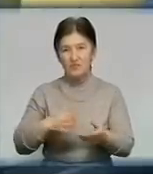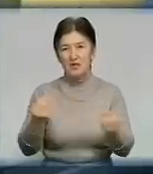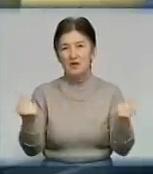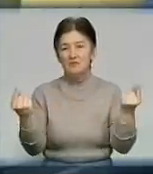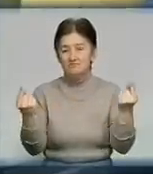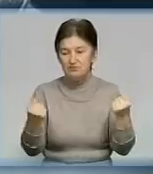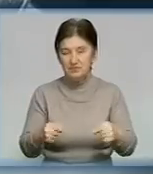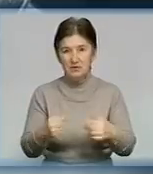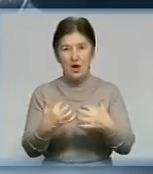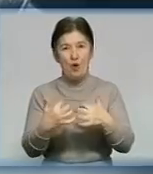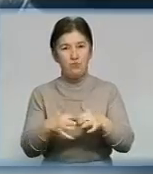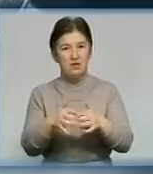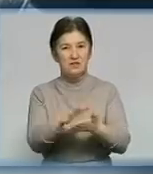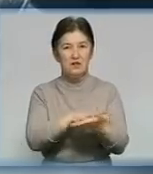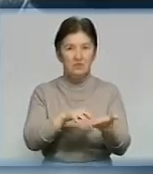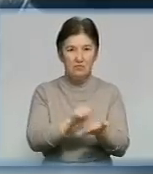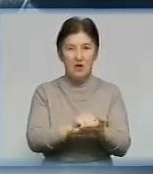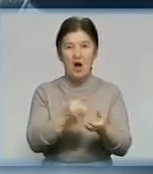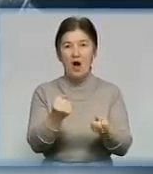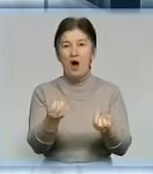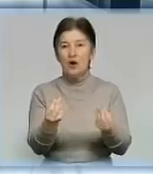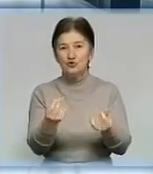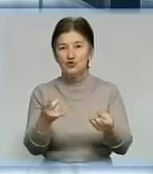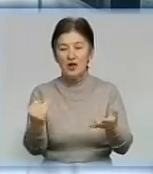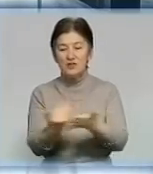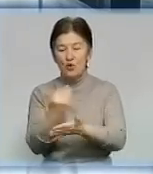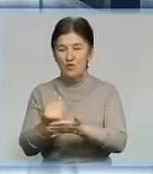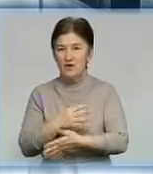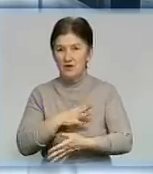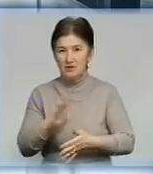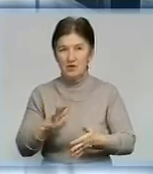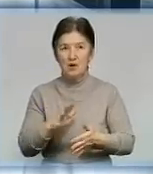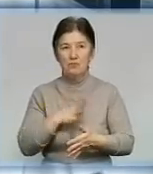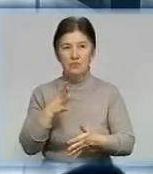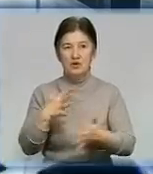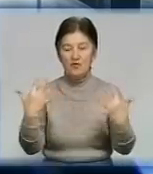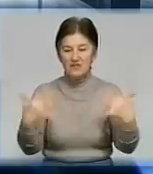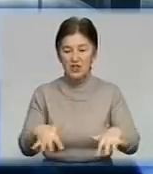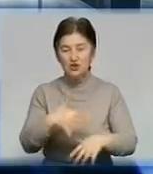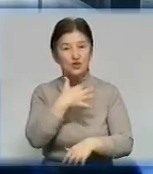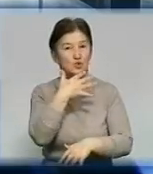впав. Обладнання виходило з ладу, а грошей на нове не було. Було втрачено дуже багато